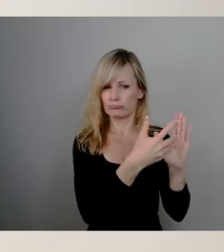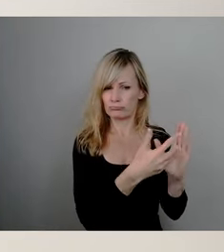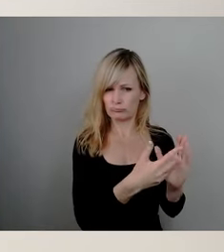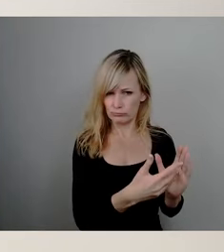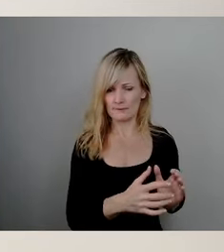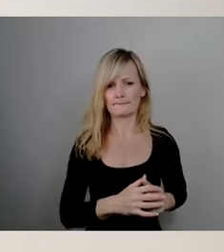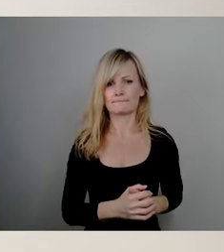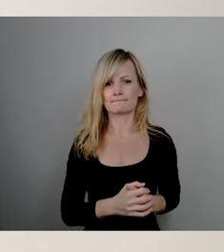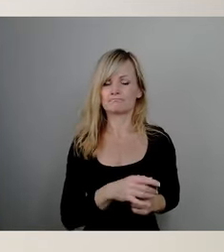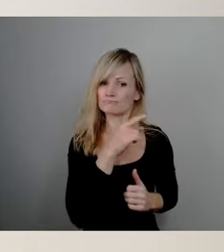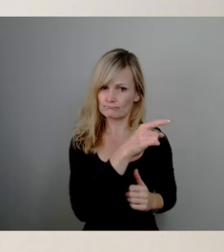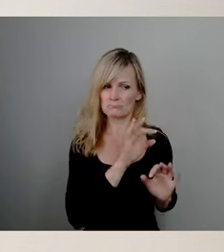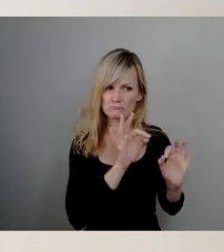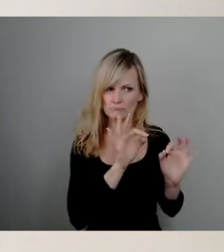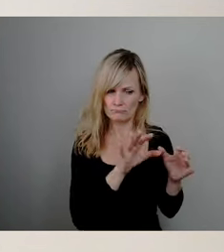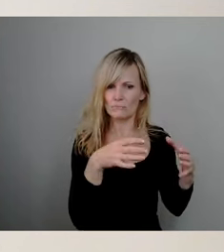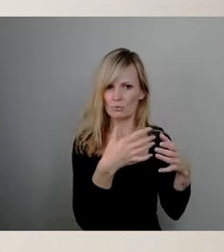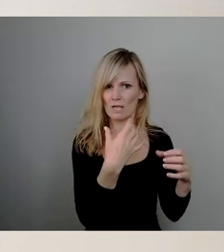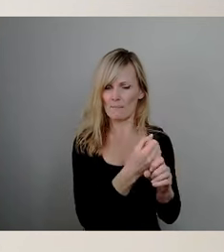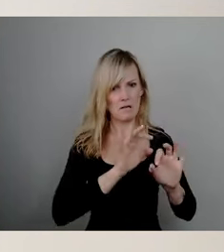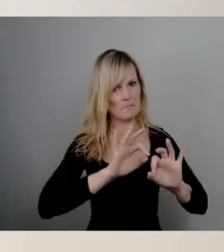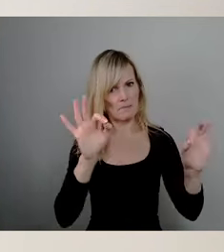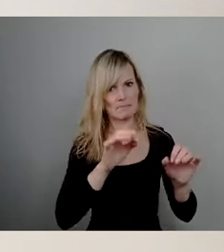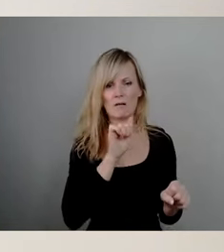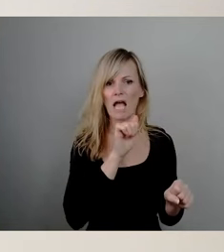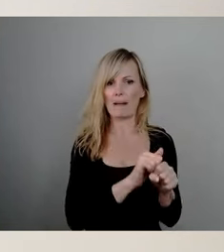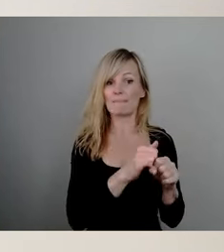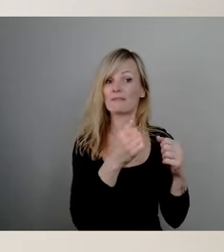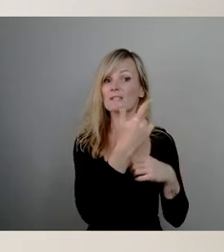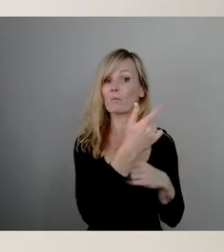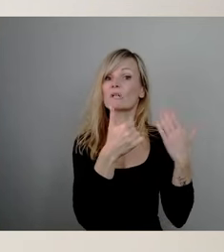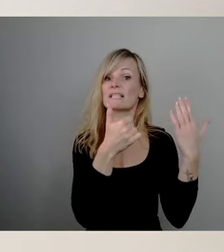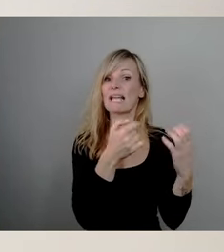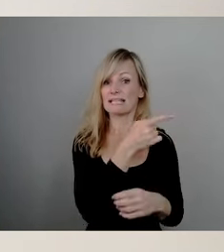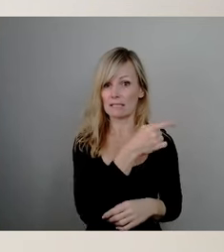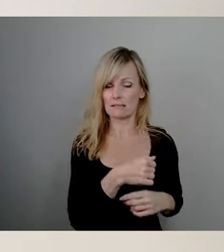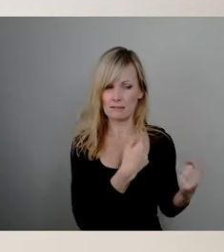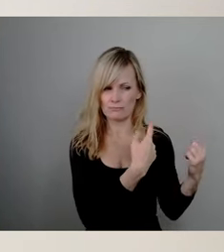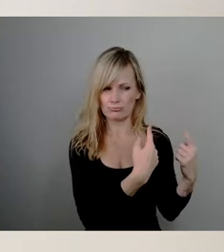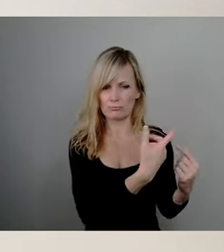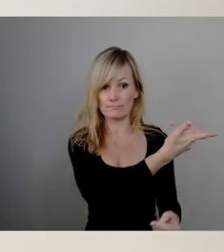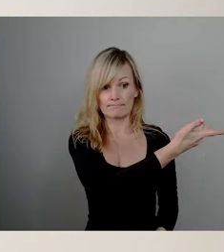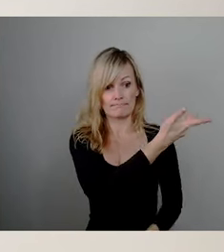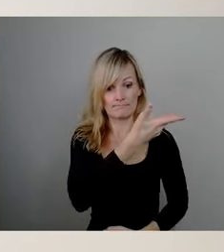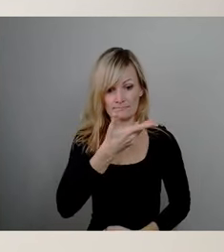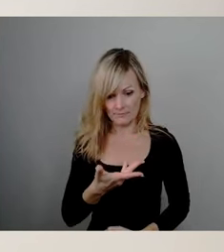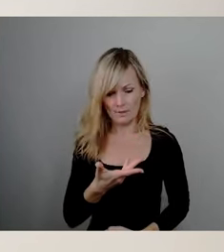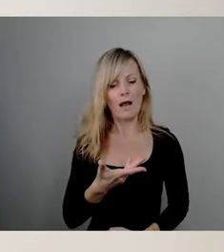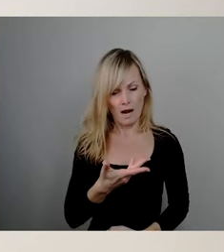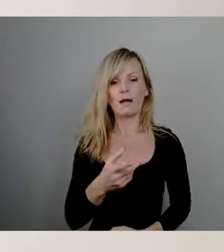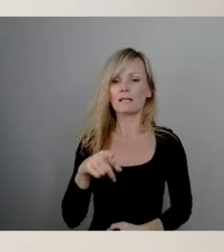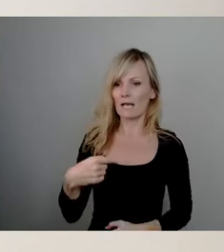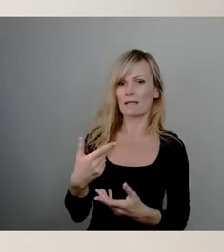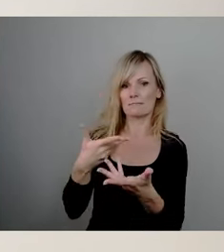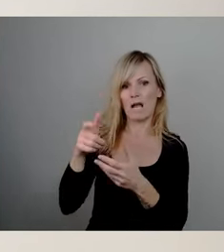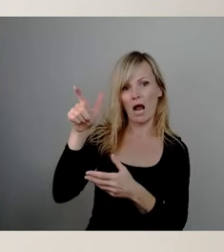konstruktive Zusammenarbeit mit dem Amt 62, werden wir die Gespräche weiterführen mit dem Ziel und